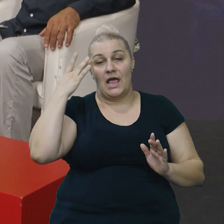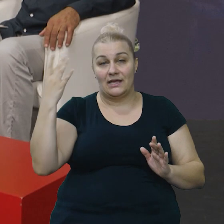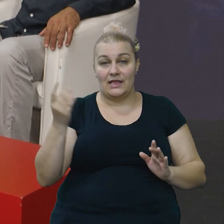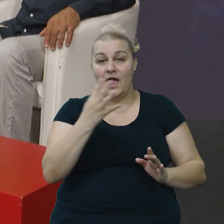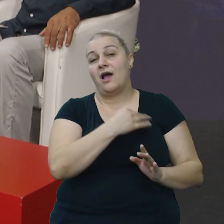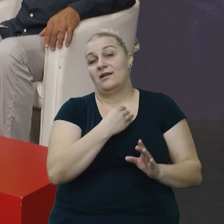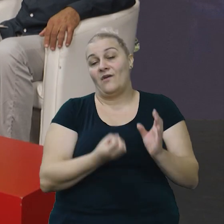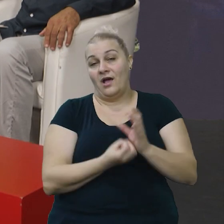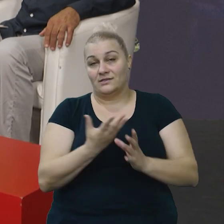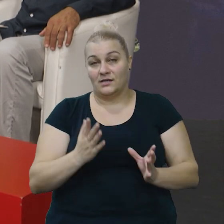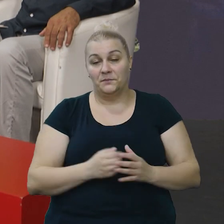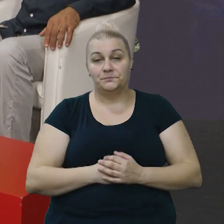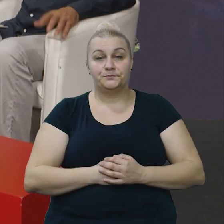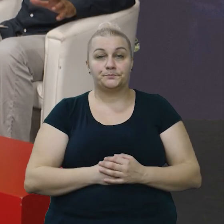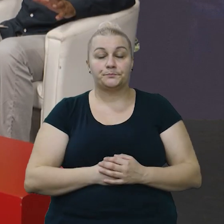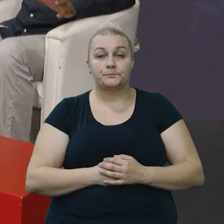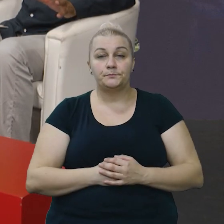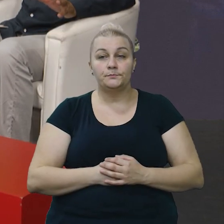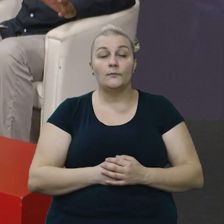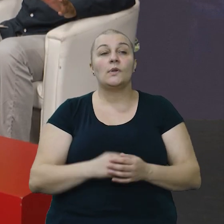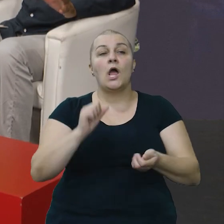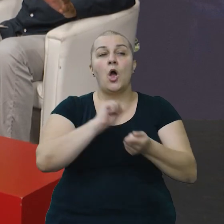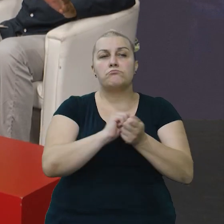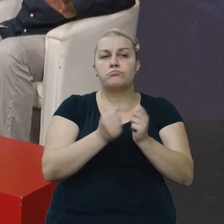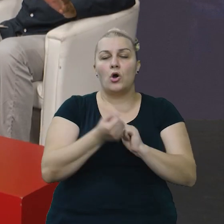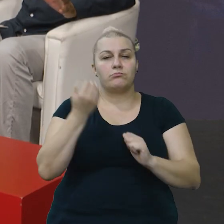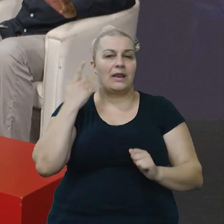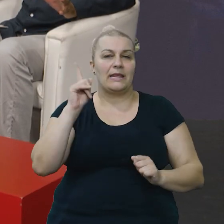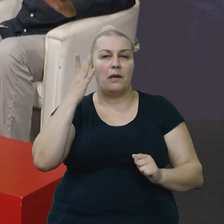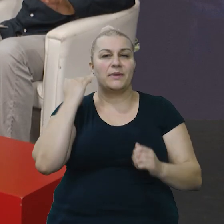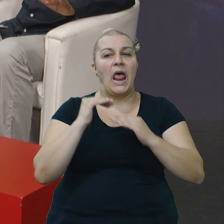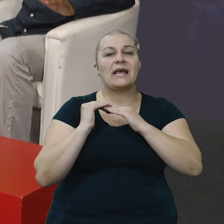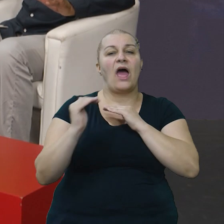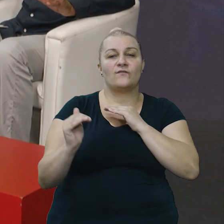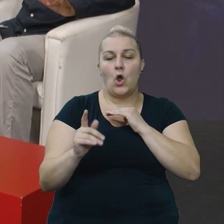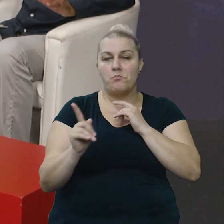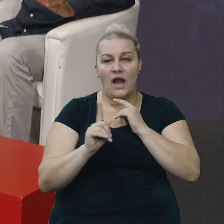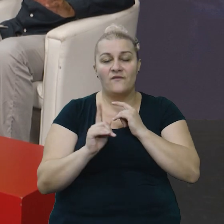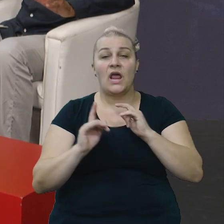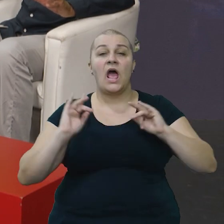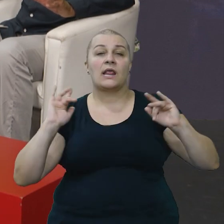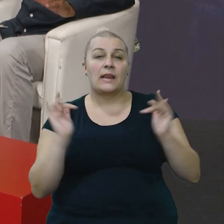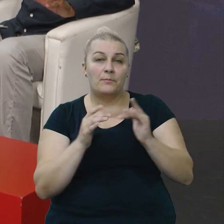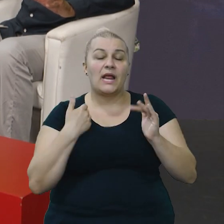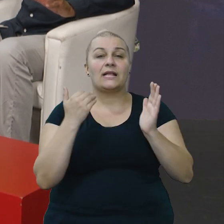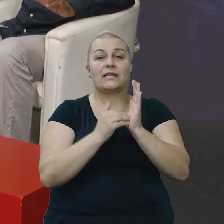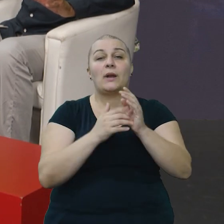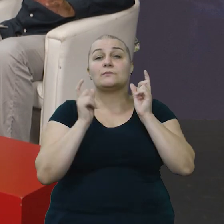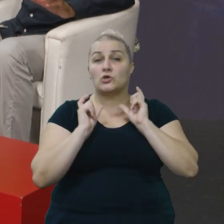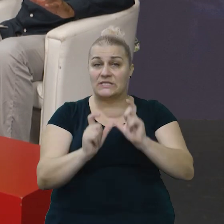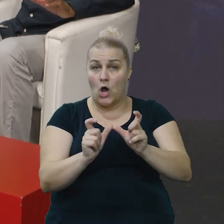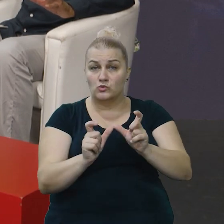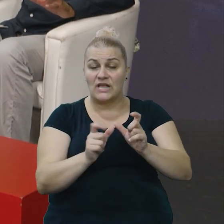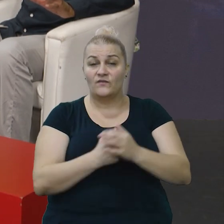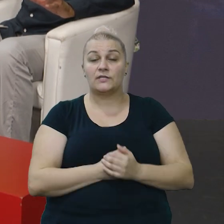E sad, bitka je bila neravnopravna, neprijatelje je trebalo zaustaviti.